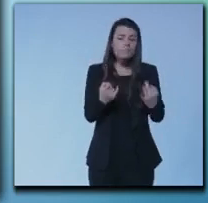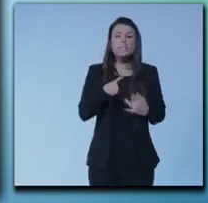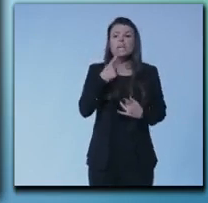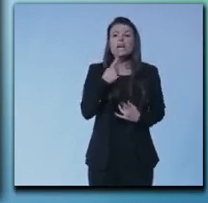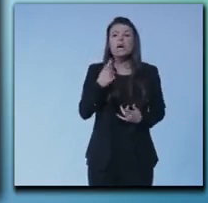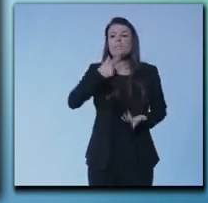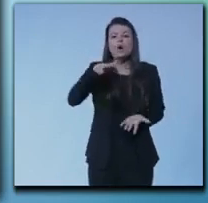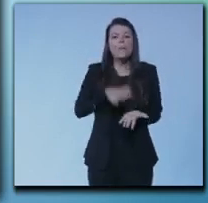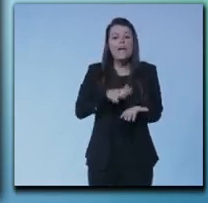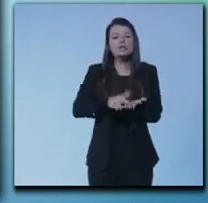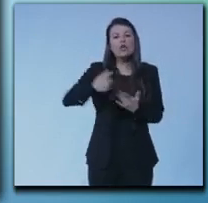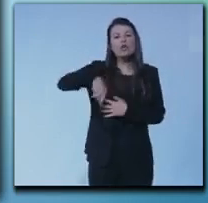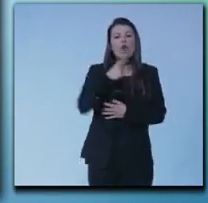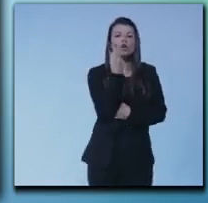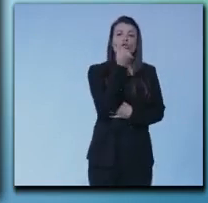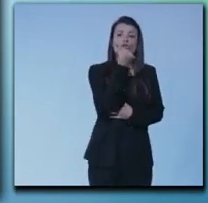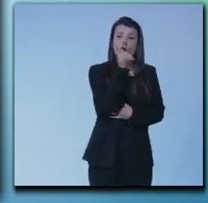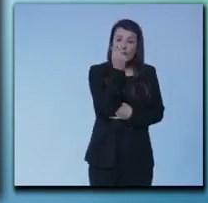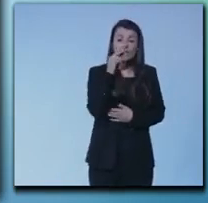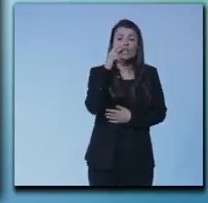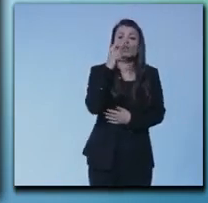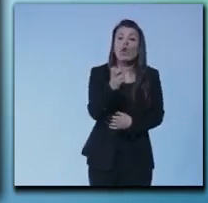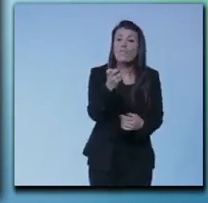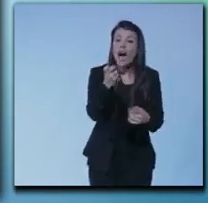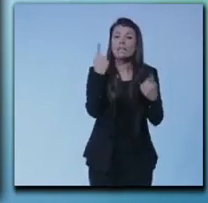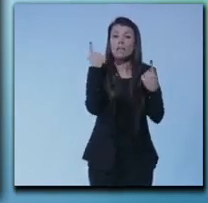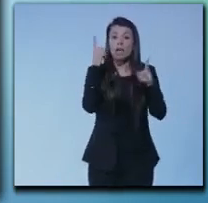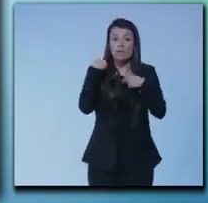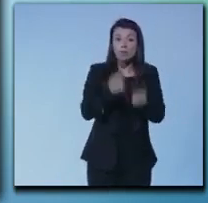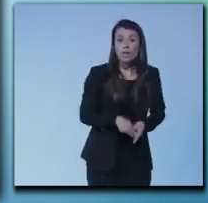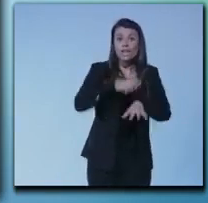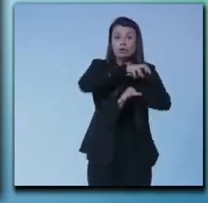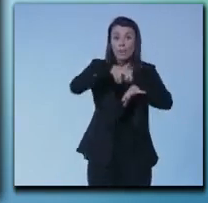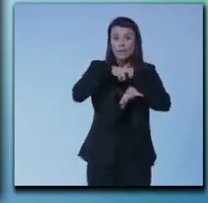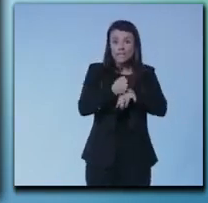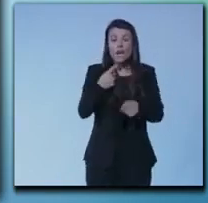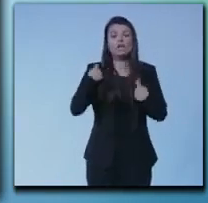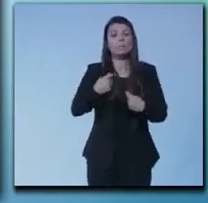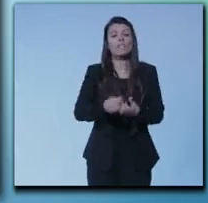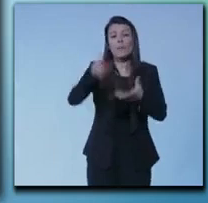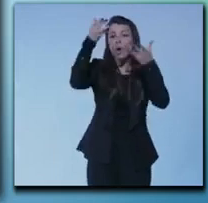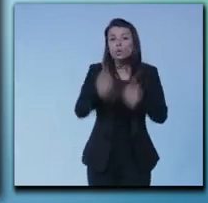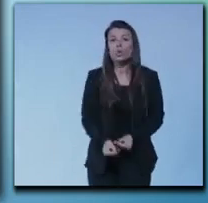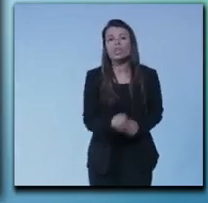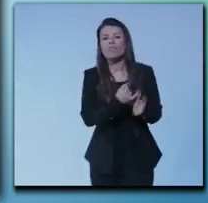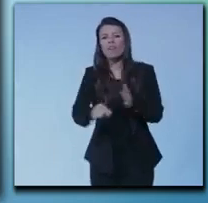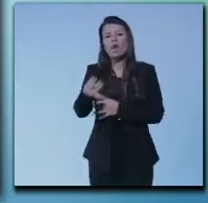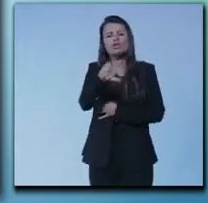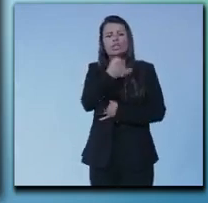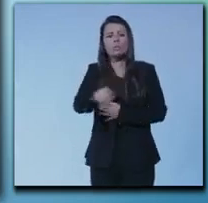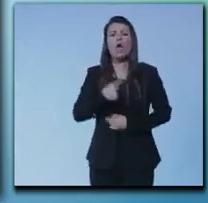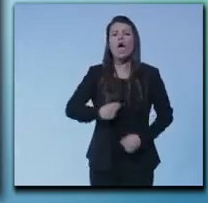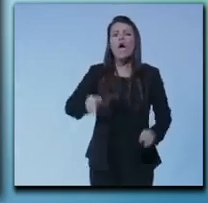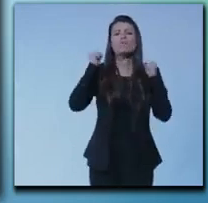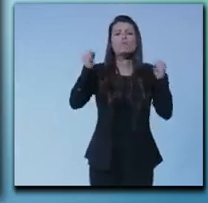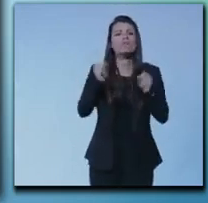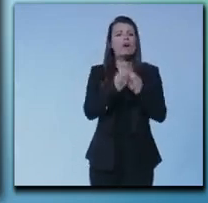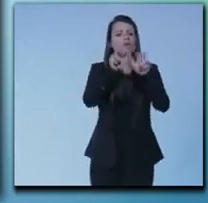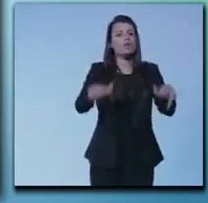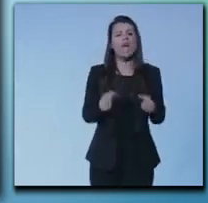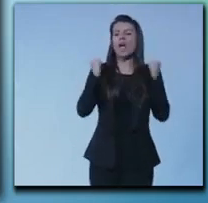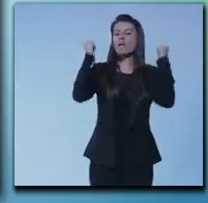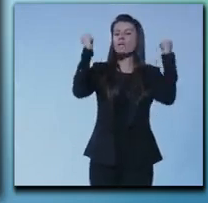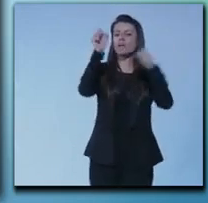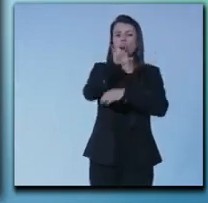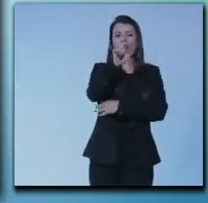centesimo di euro tutti i soldi che ho trovato e troverò al Ministero viva Tiglio Fontana viva la Regione Lombardia grazie e buon